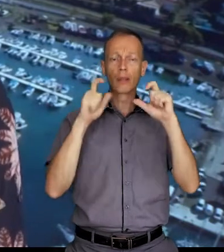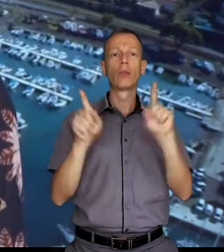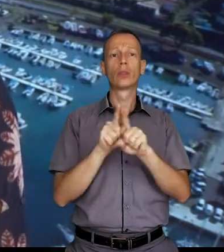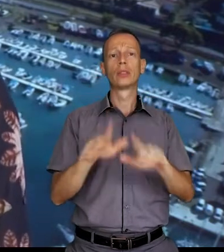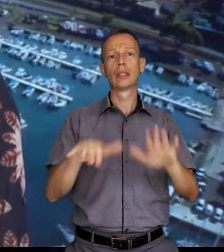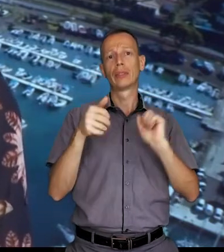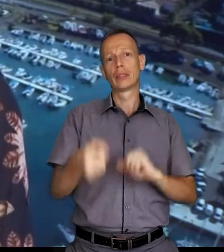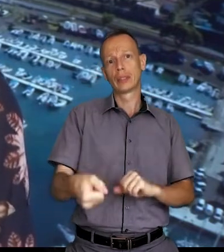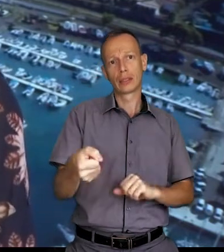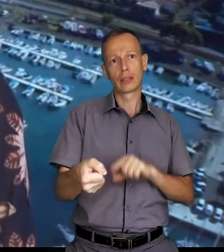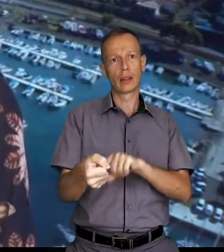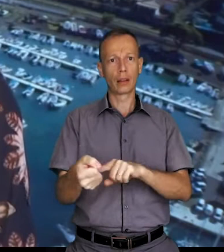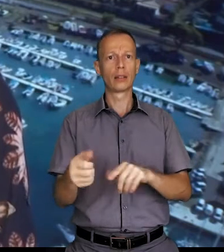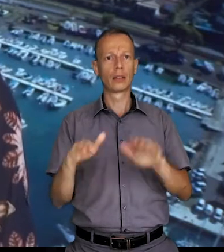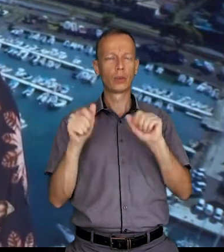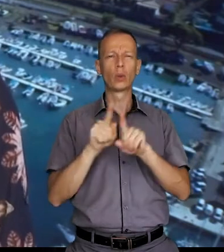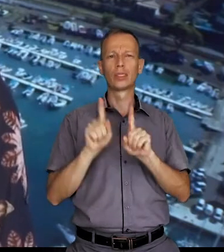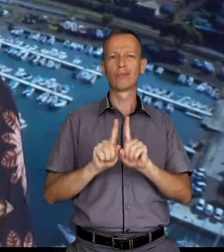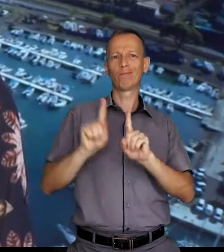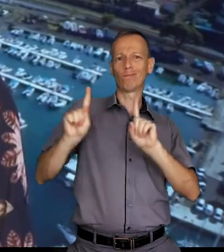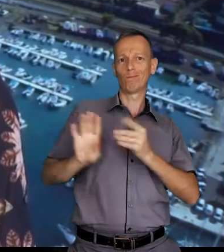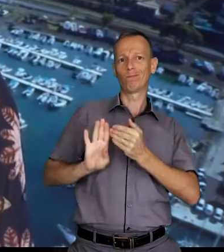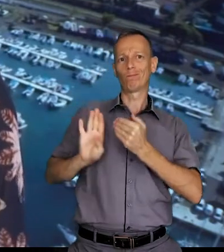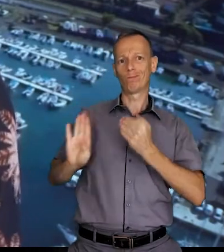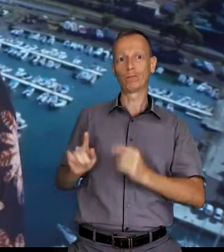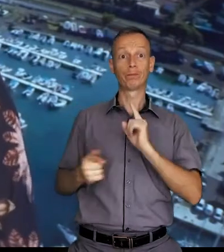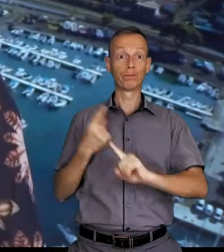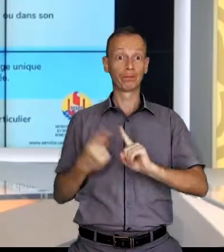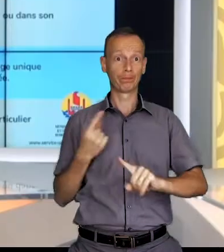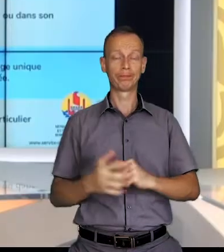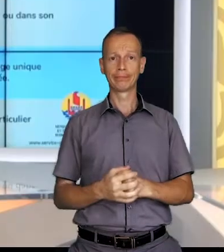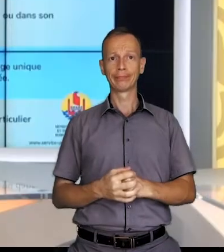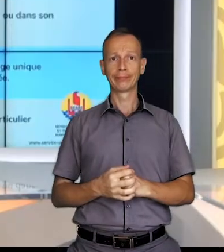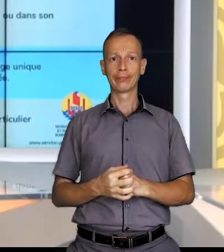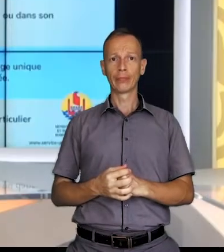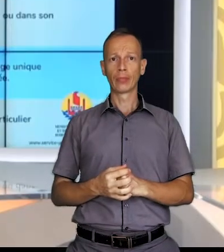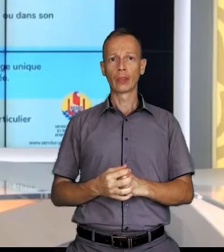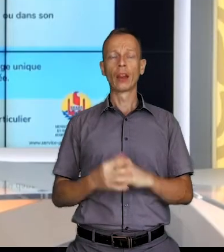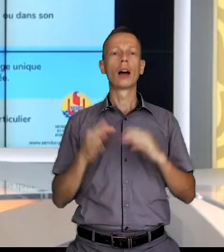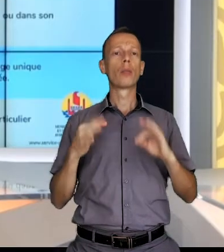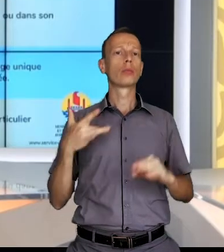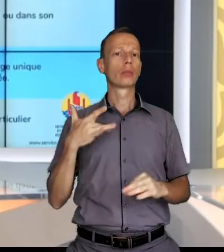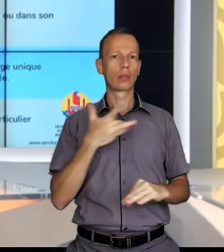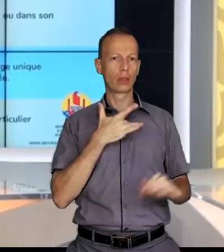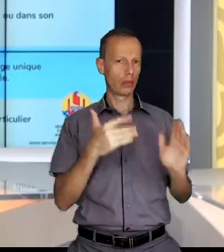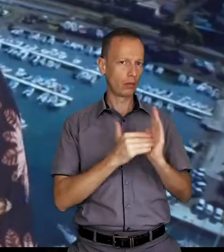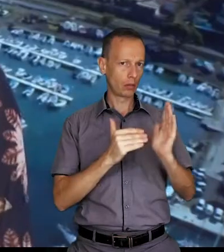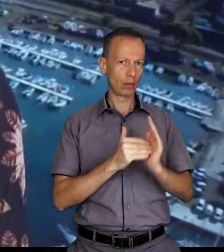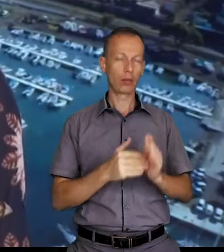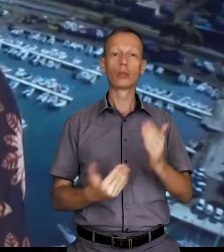le lavage des mains et surtout éviter de vous serrer la main. Respecter également la distanciation sociale.